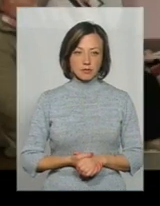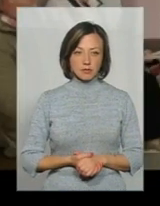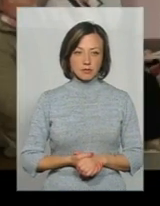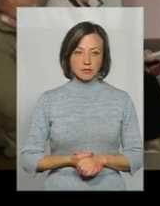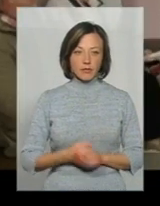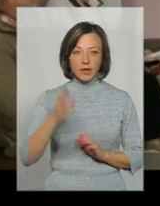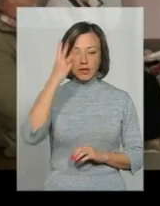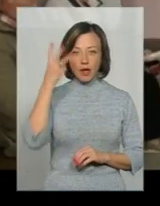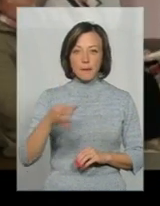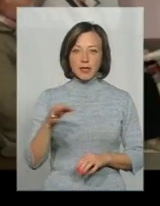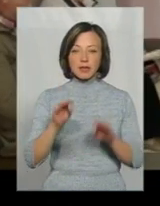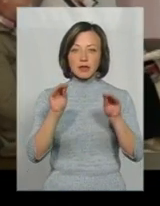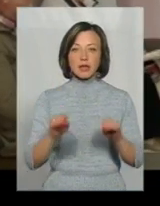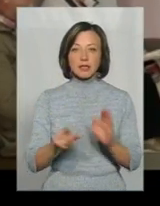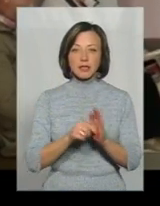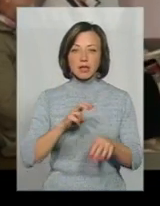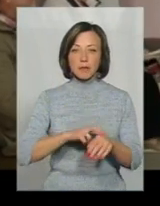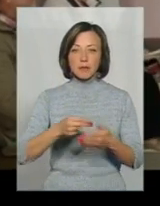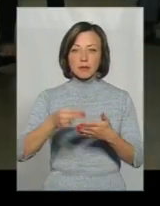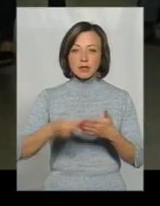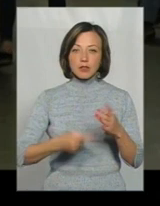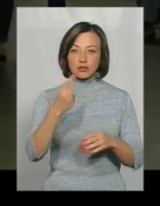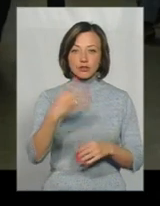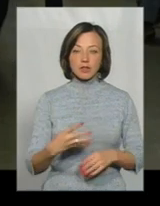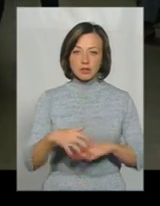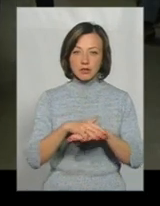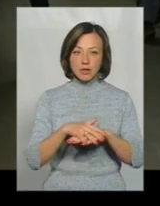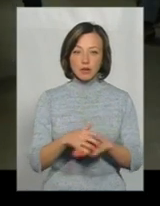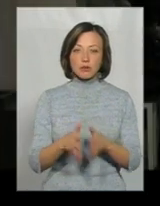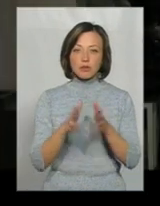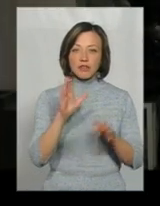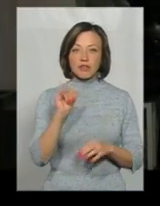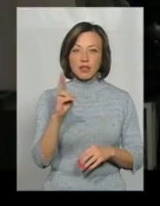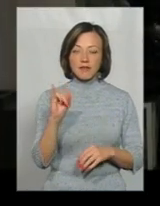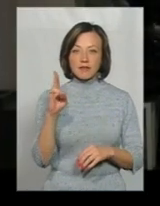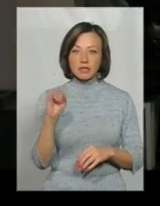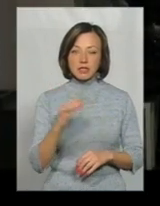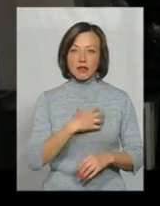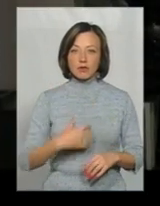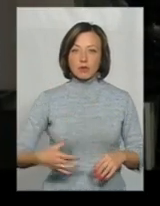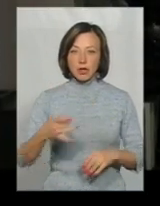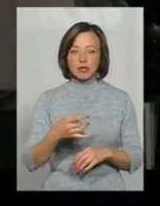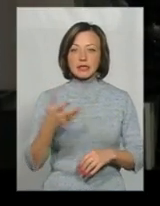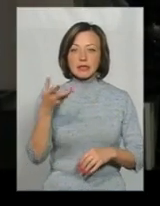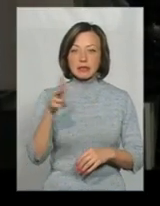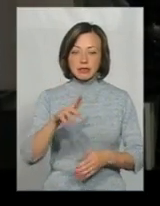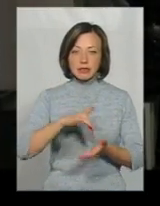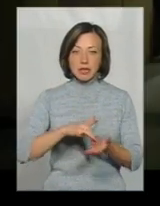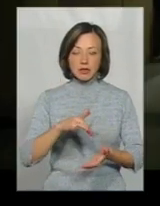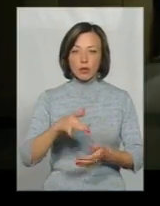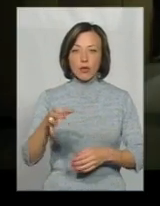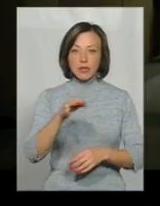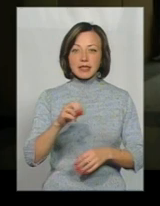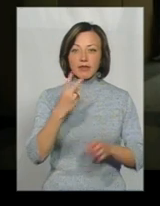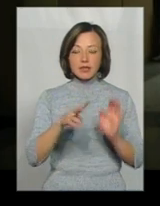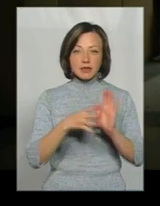На Хмельниччині декларації з лікарями підписали чверть населення. Найбільше у Віньковецькому та Славуцькому районах. Три центри ПМСД області із